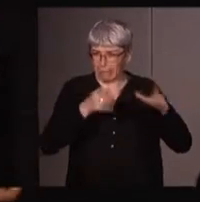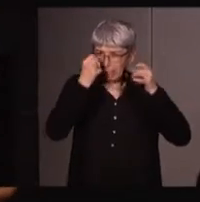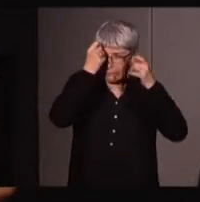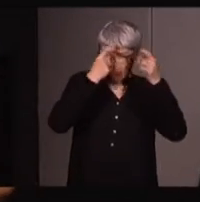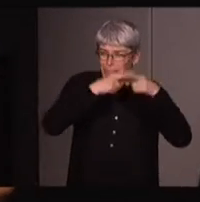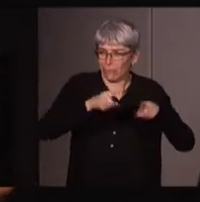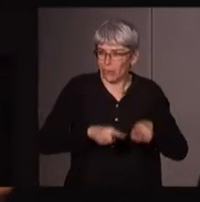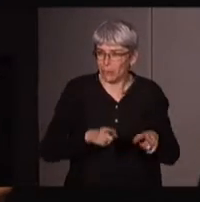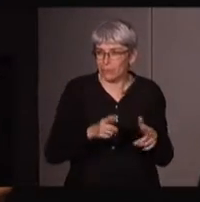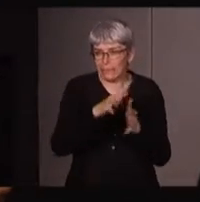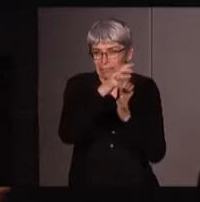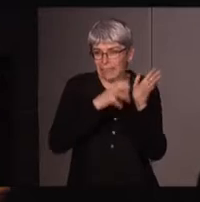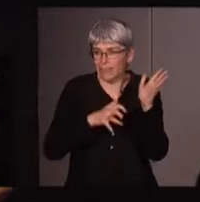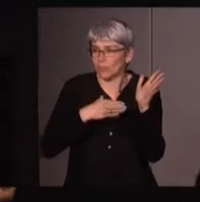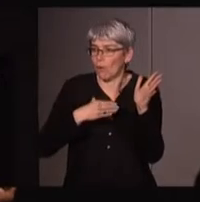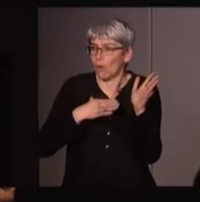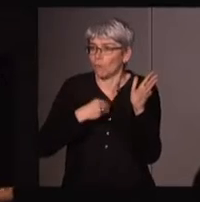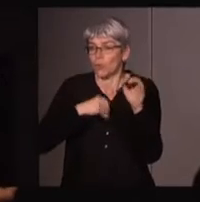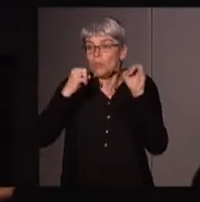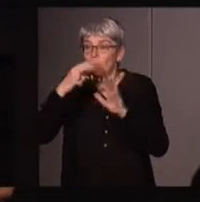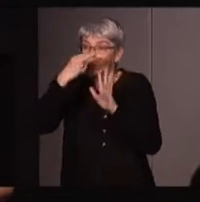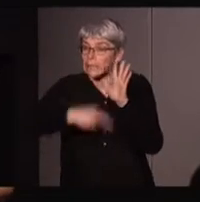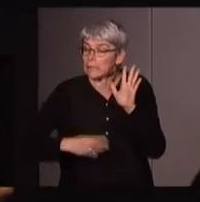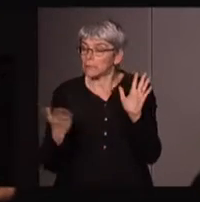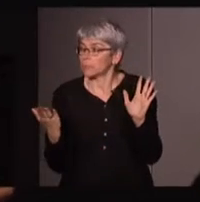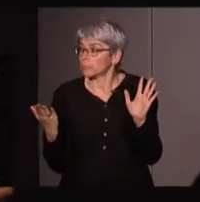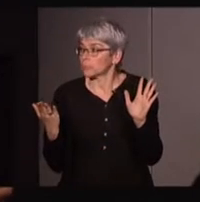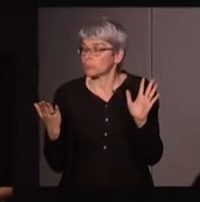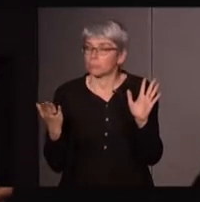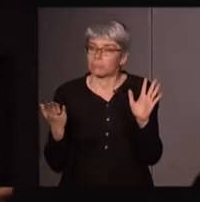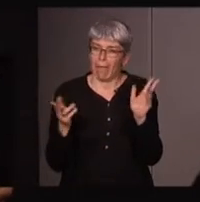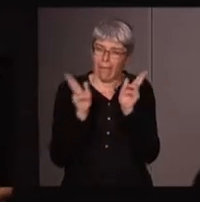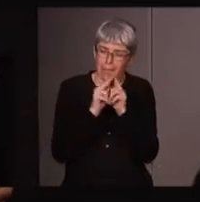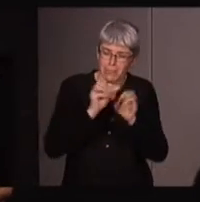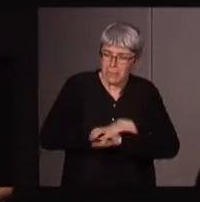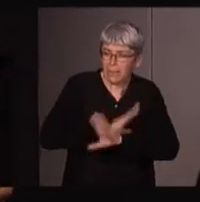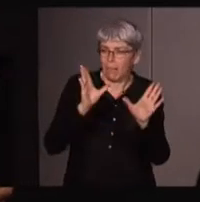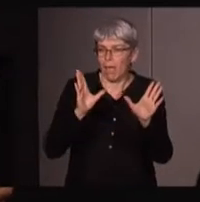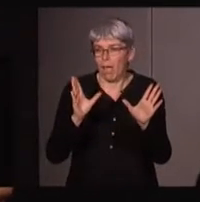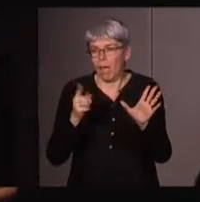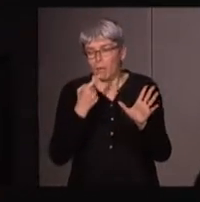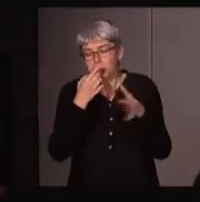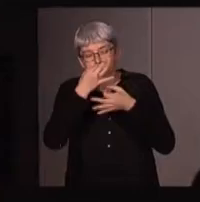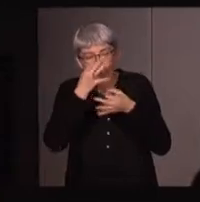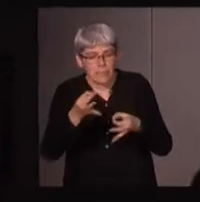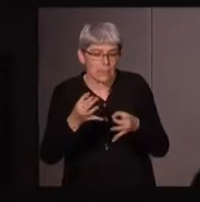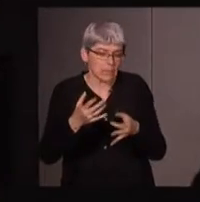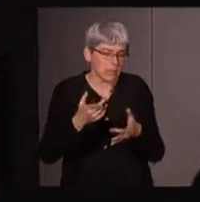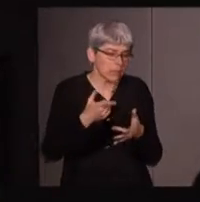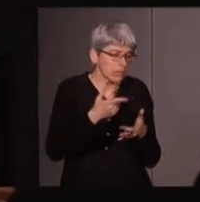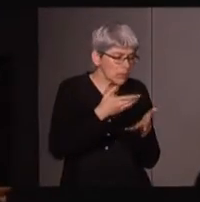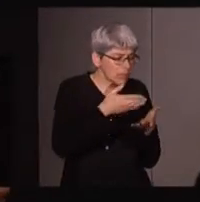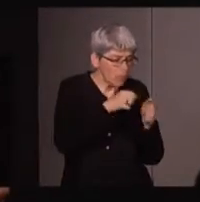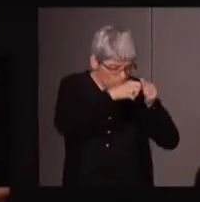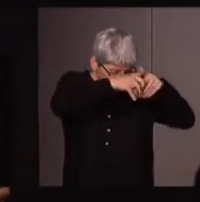maintenant un certain... Il y a un texte, en français en tout cas, que vous pouvez aller lire, qui rend compte de manière extrêmement claire, précise, de l'ensemble des ramifications